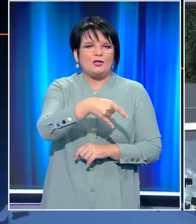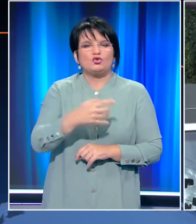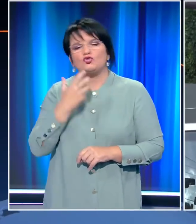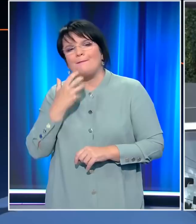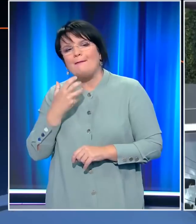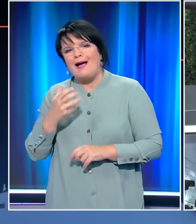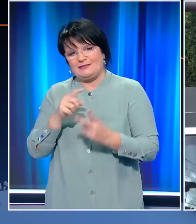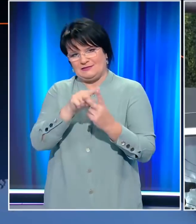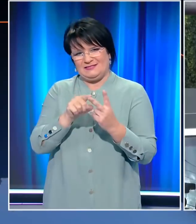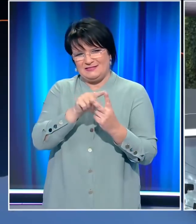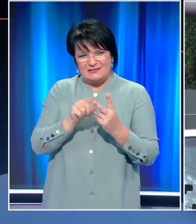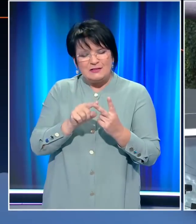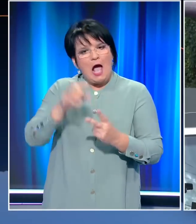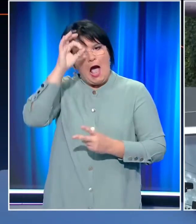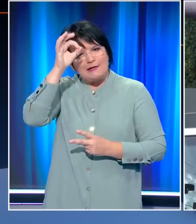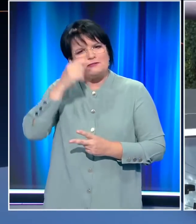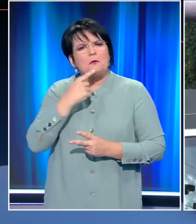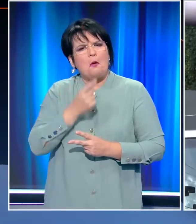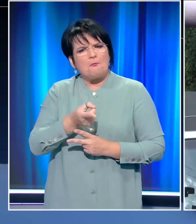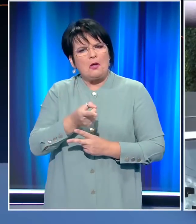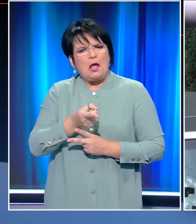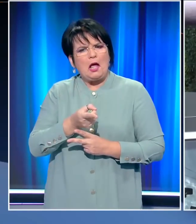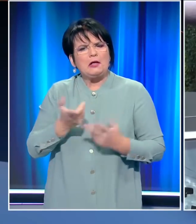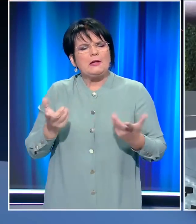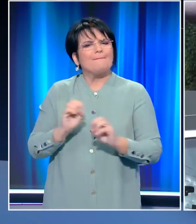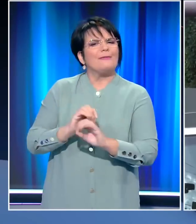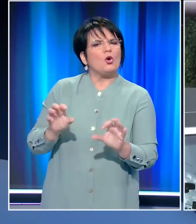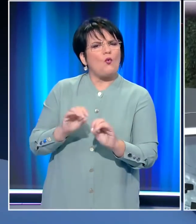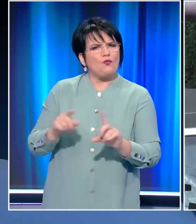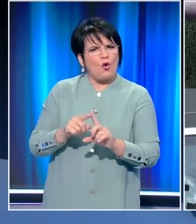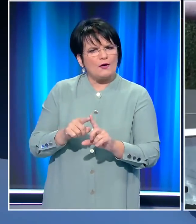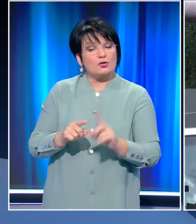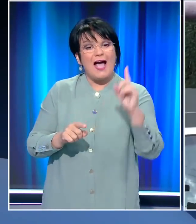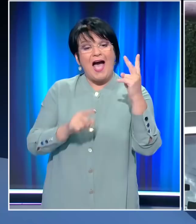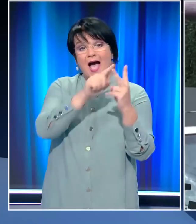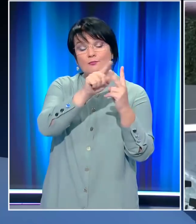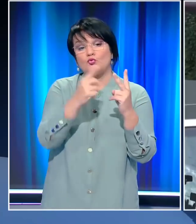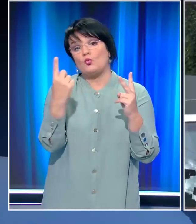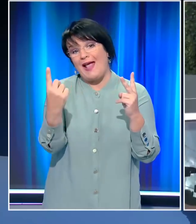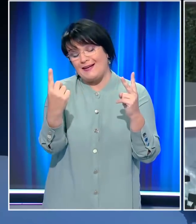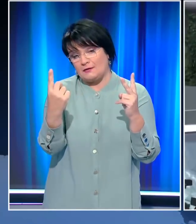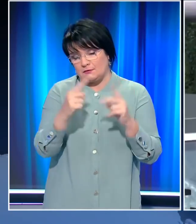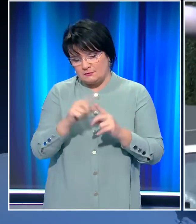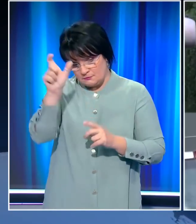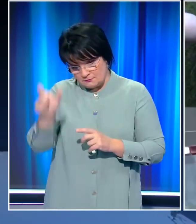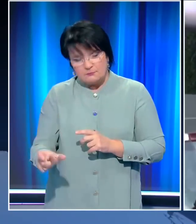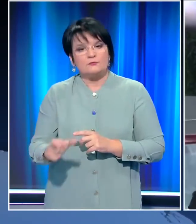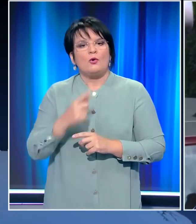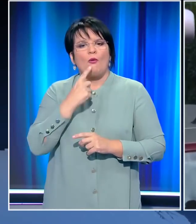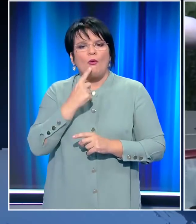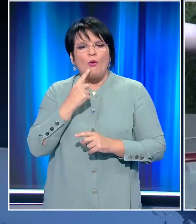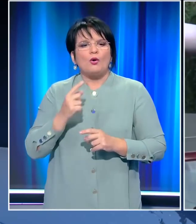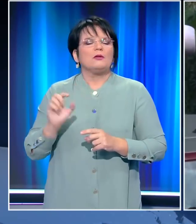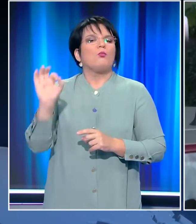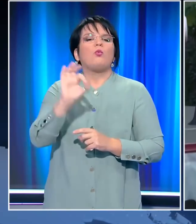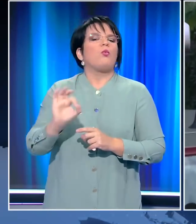Παπάς, για τους οποίους οι αστυνομικοί έχουν, θέλω να σας πω, πληροφορίες για τον έναν μόνο από τους δύο και σημάδια ζωής για